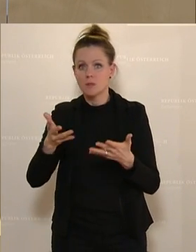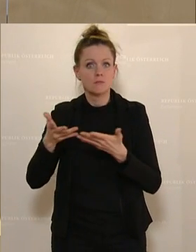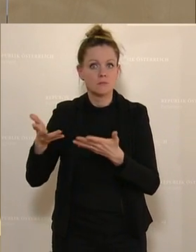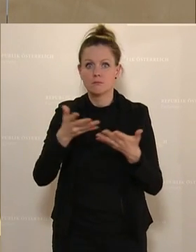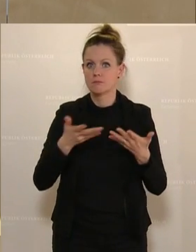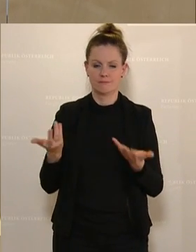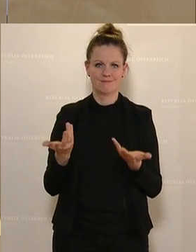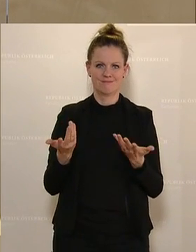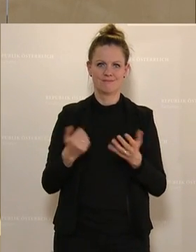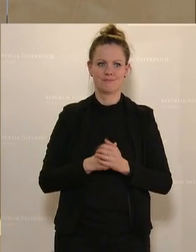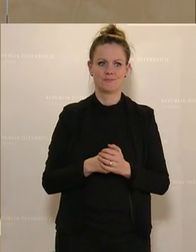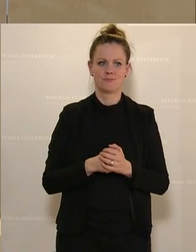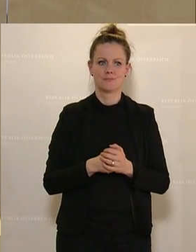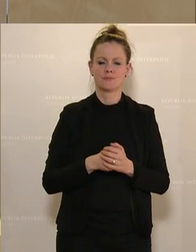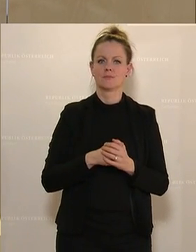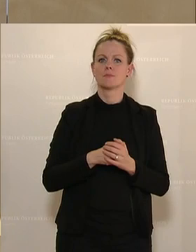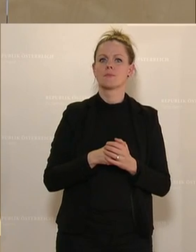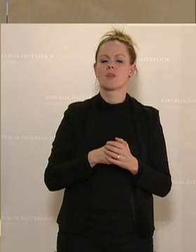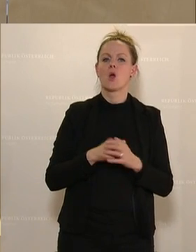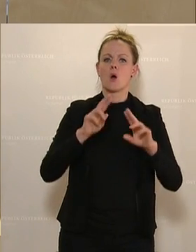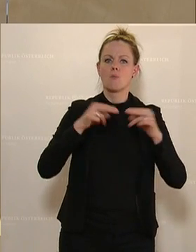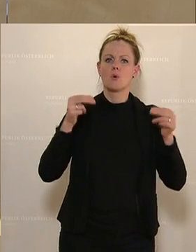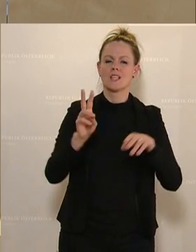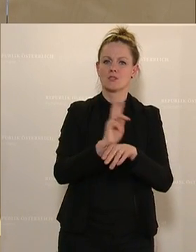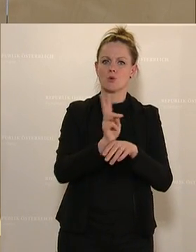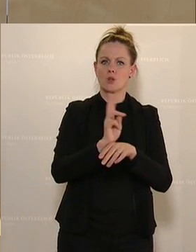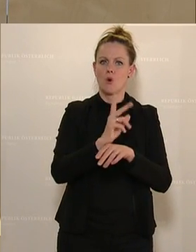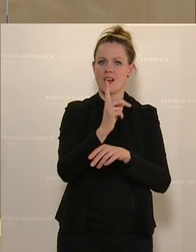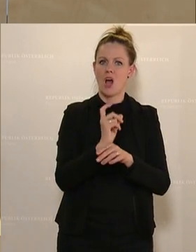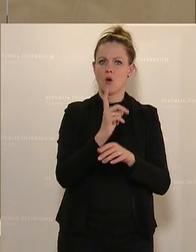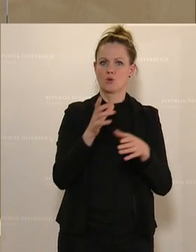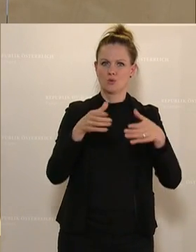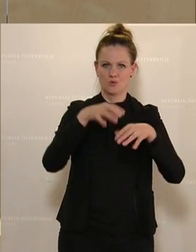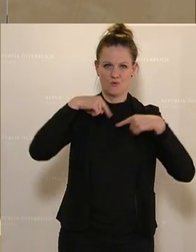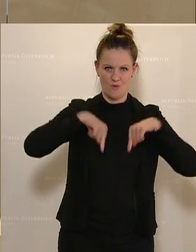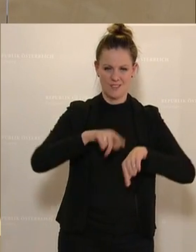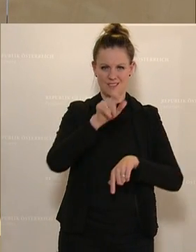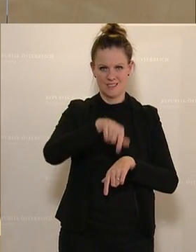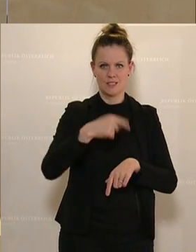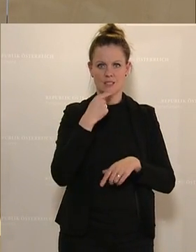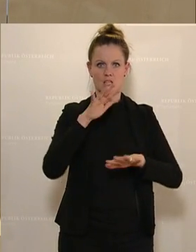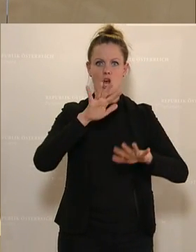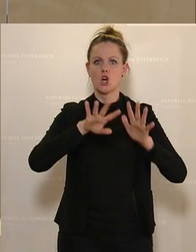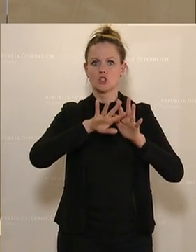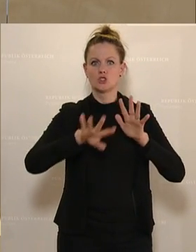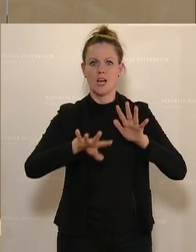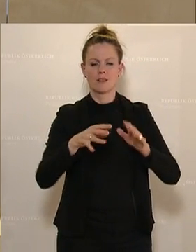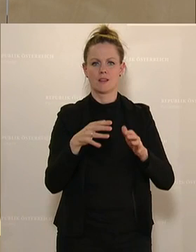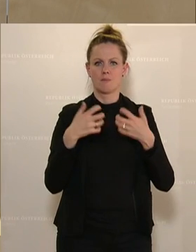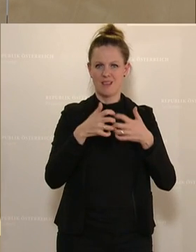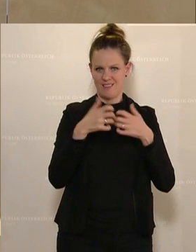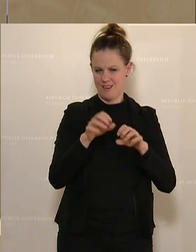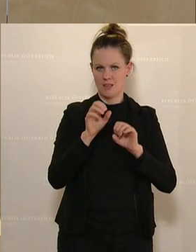Sogar Christine Steger, die Vorsitzende des Bundesmonitoring-Ausschusses, hat festgestellt, dass der Schattenbericht deutlich macht,